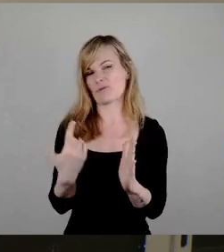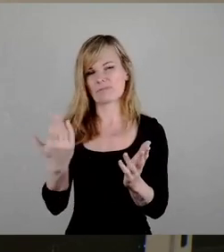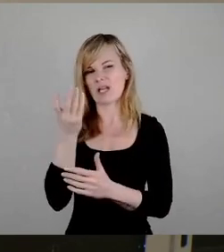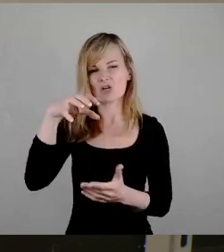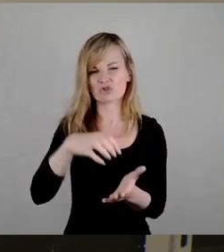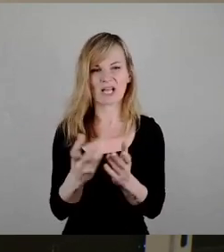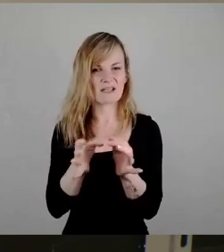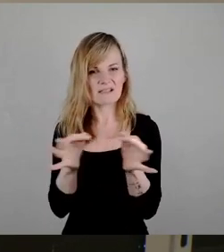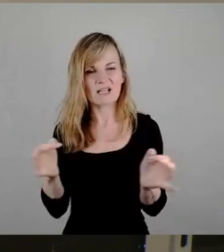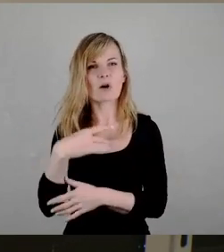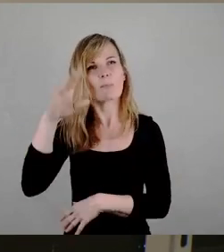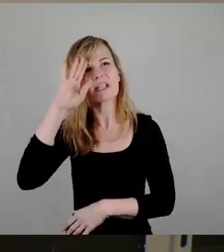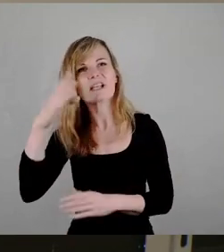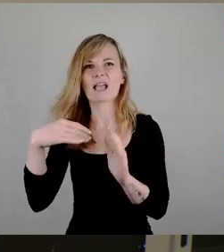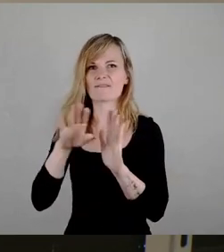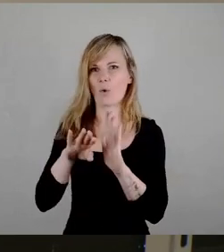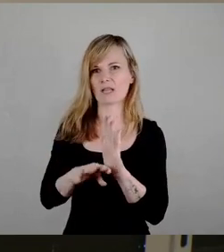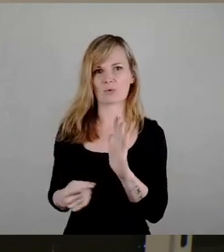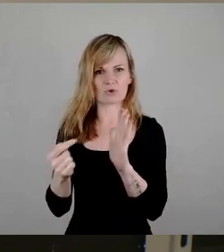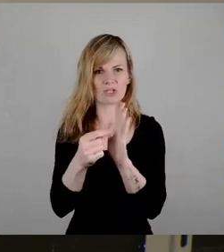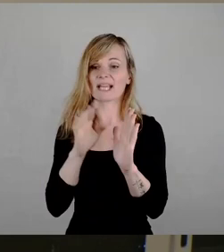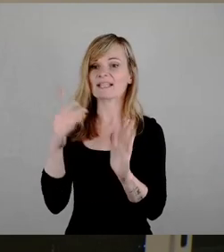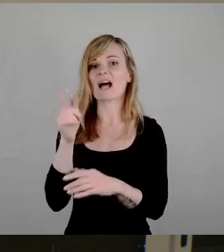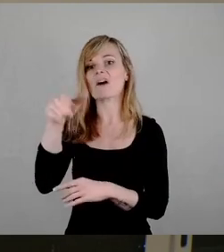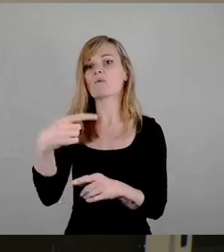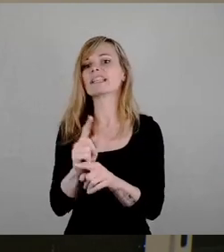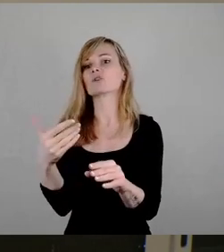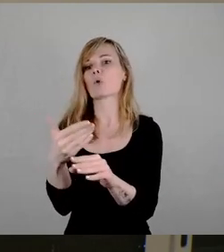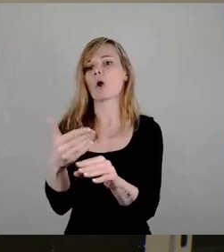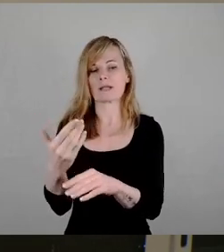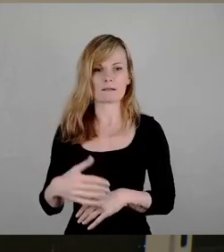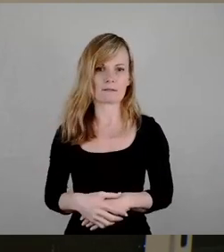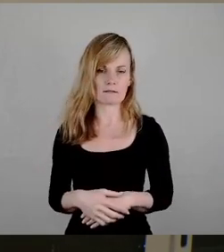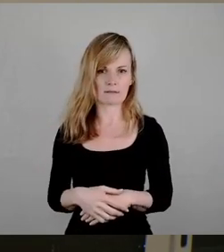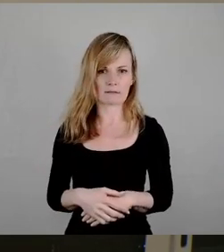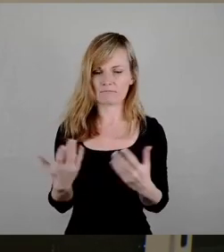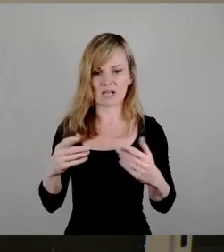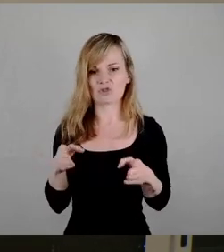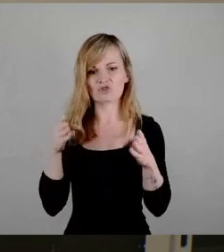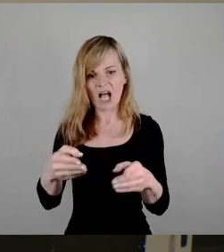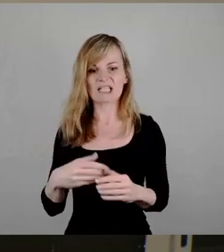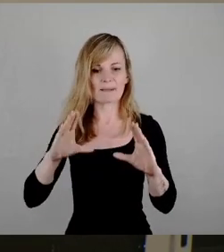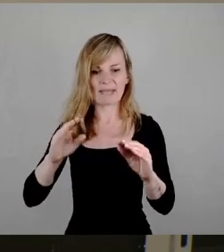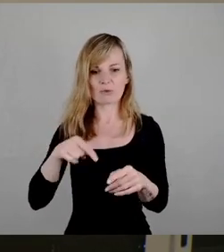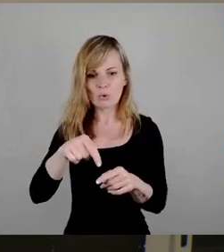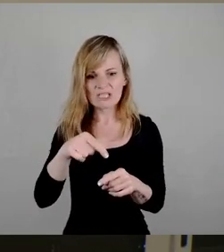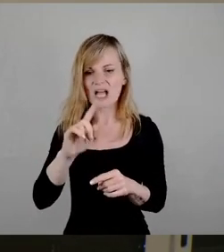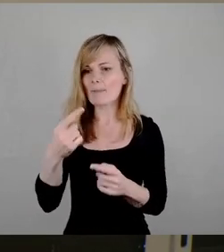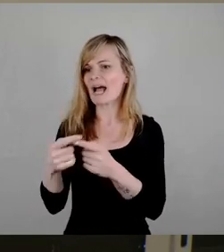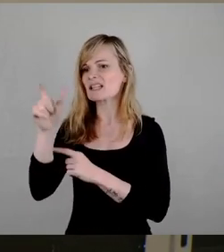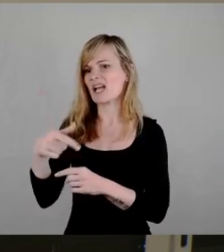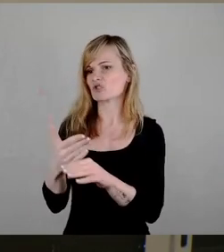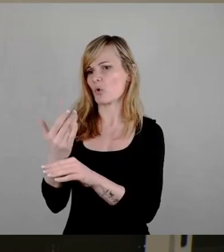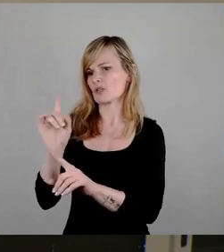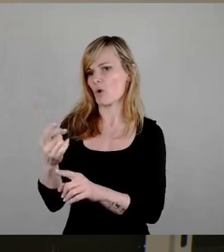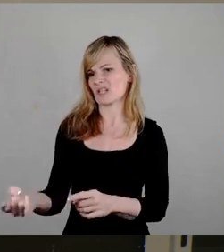Polizeiverordnung steht drin, man darf den anderen nicht stören. Man darf die Straße nur so nutzen, dass kein anderer gestört wird. Und weil wir